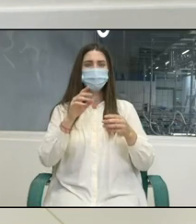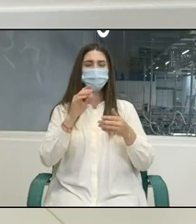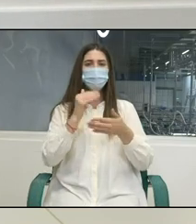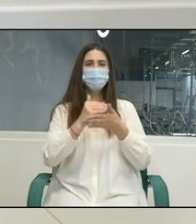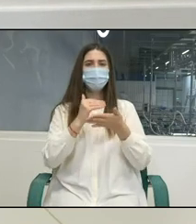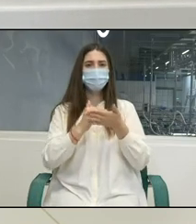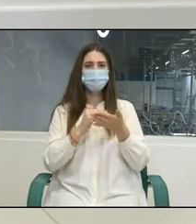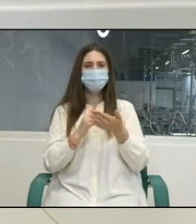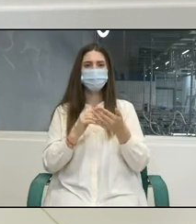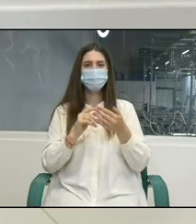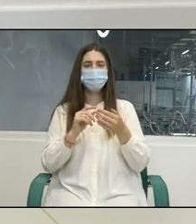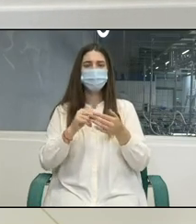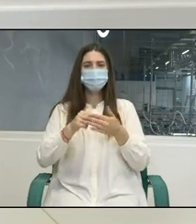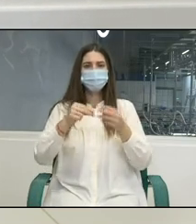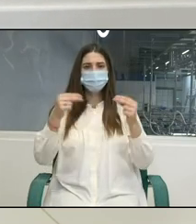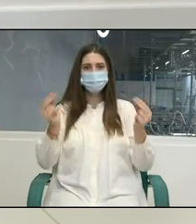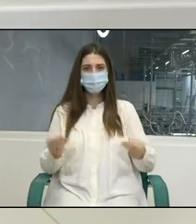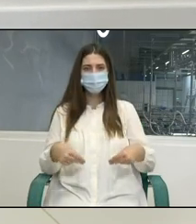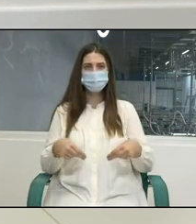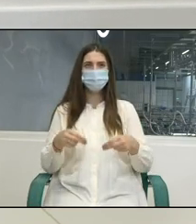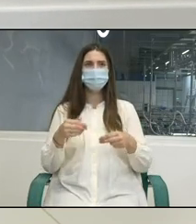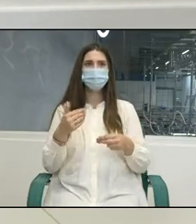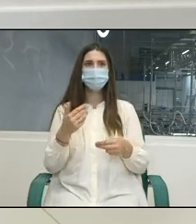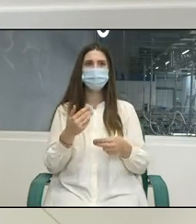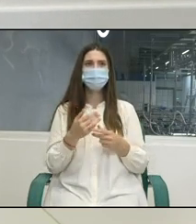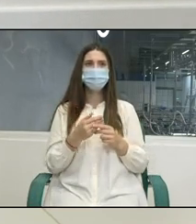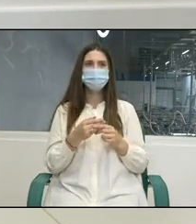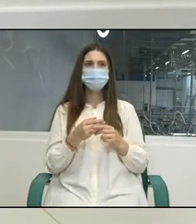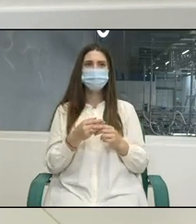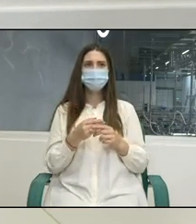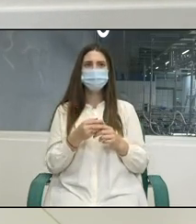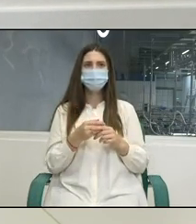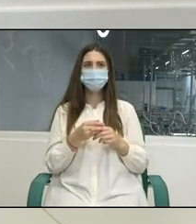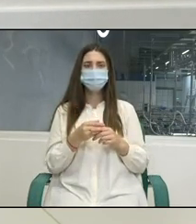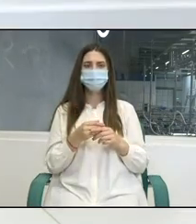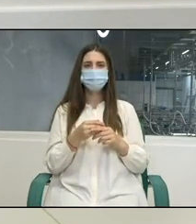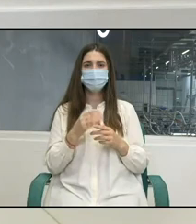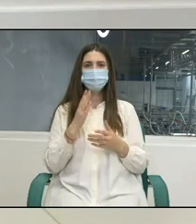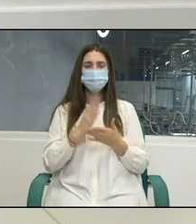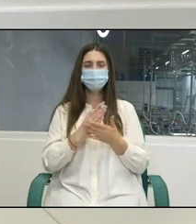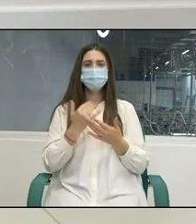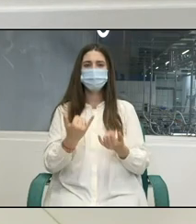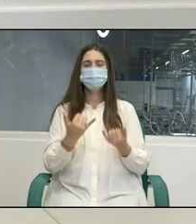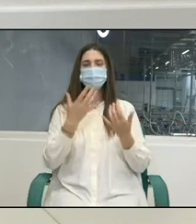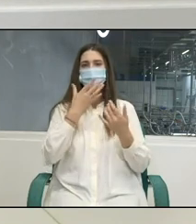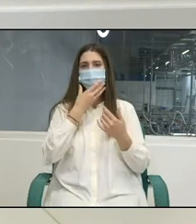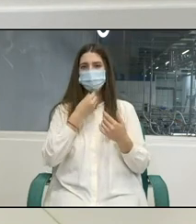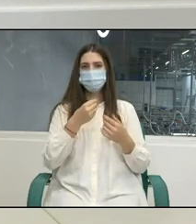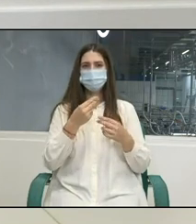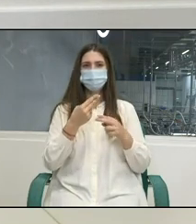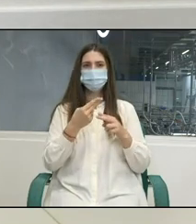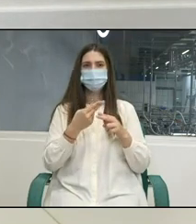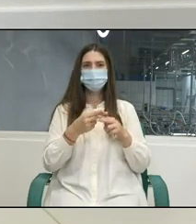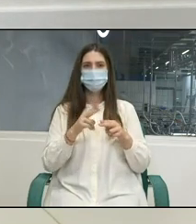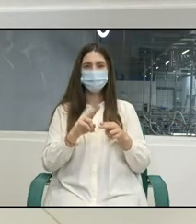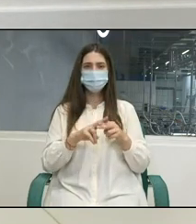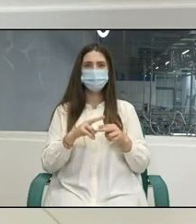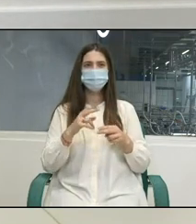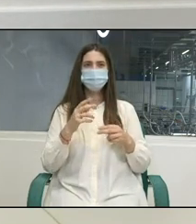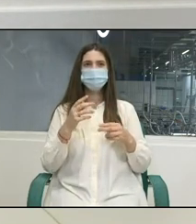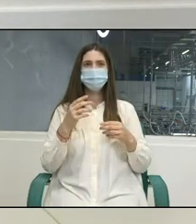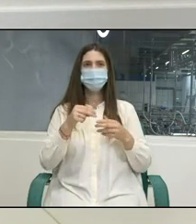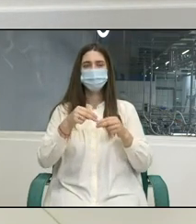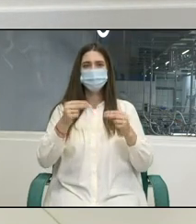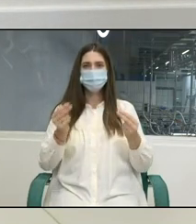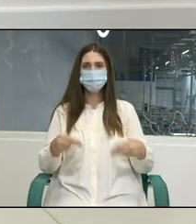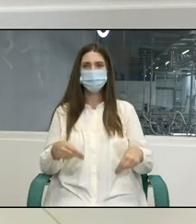național pentru munca decentă și este o ocazie frumoasă astăzi de Ziua Internațională a Muncii Decente să